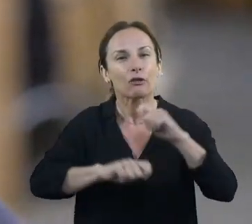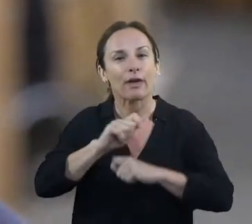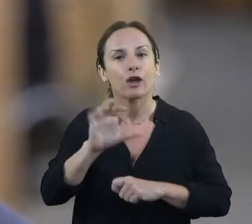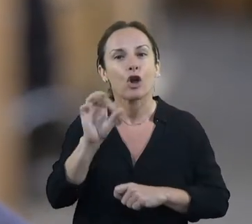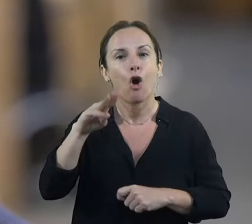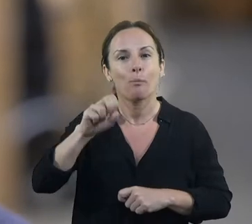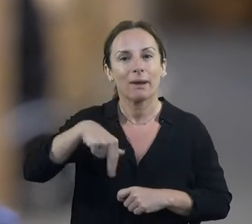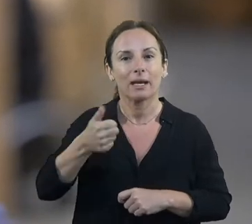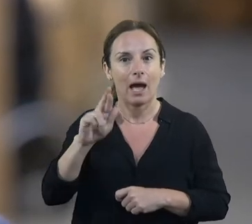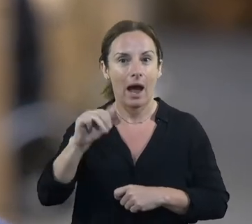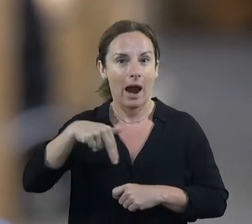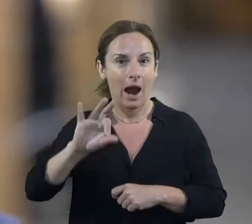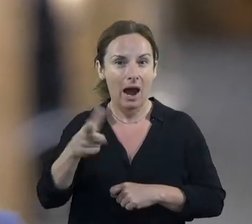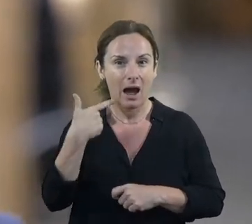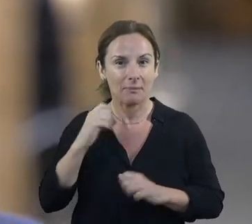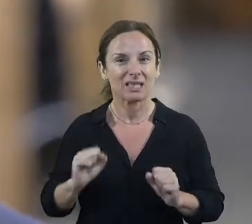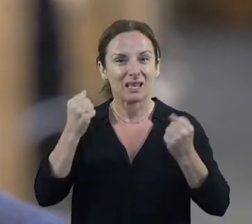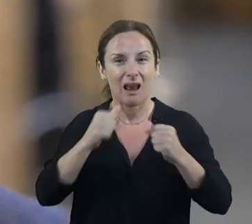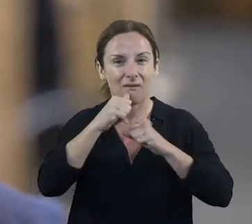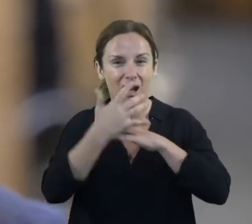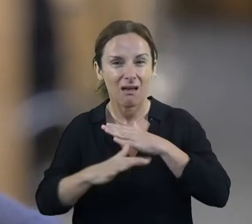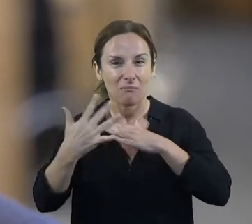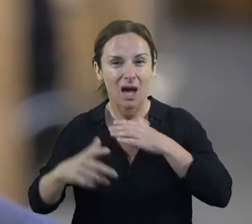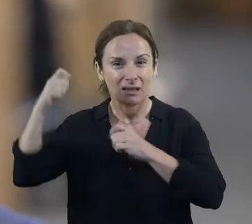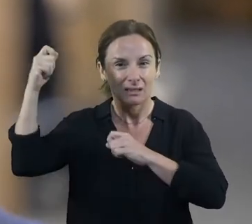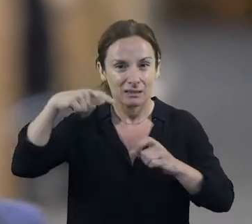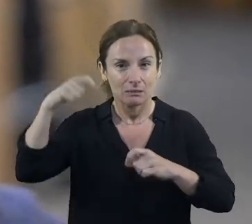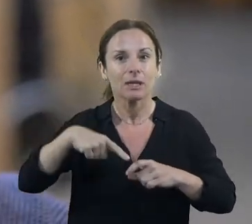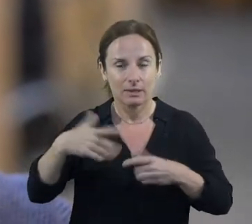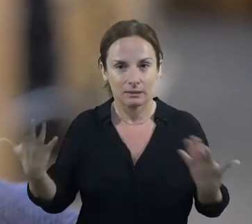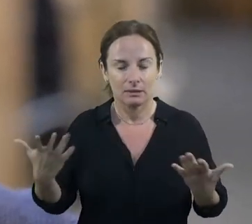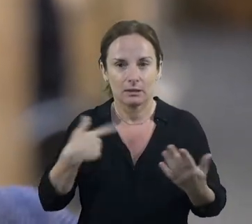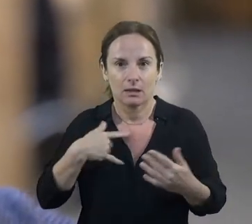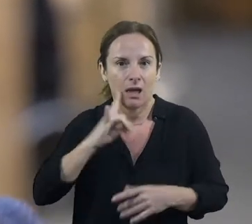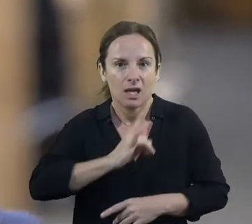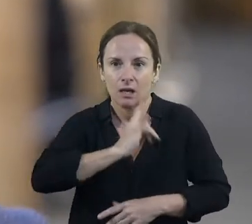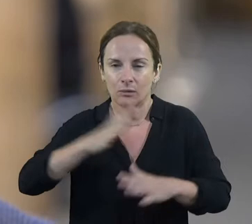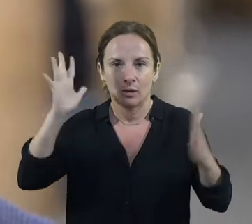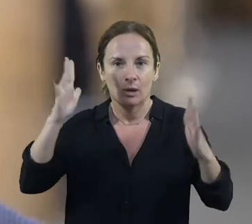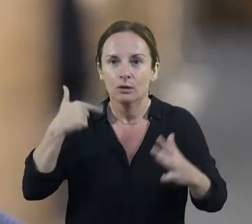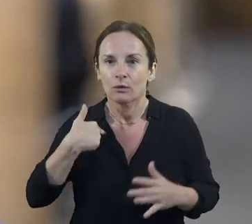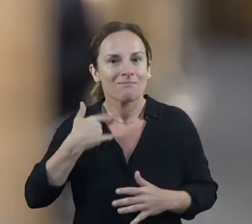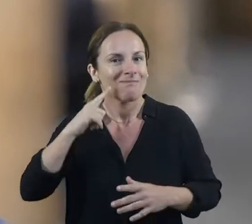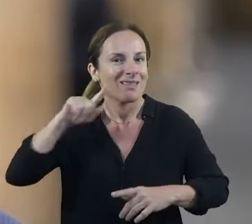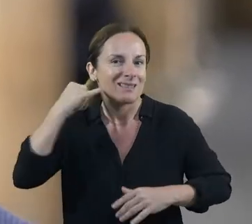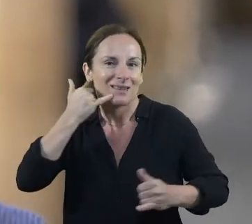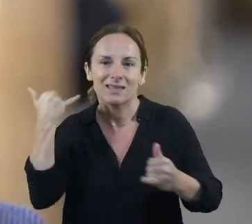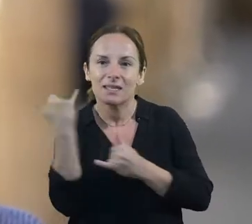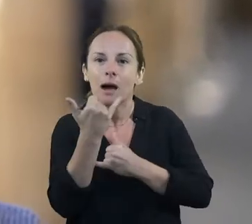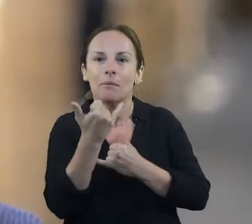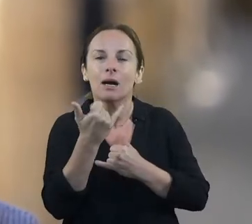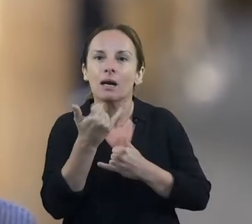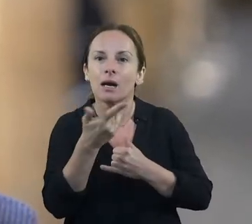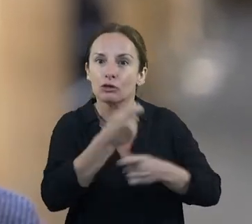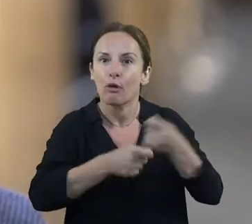L'endemà, des del museu, estàvem trucant als de Proactiva Open Arms per veure com podíem fer d'alta veu d'això que